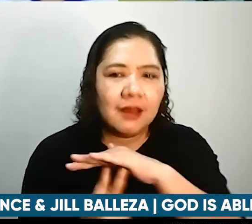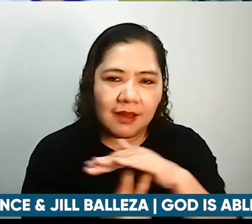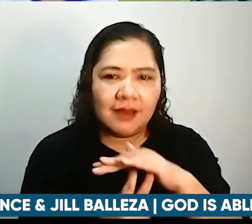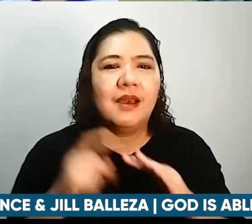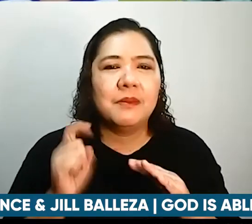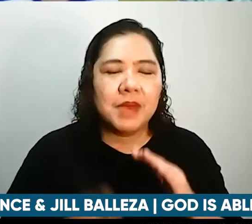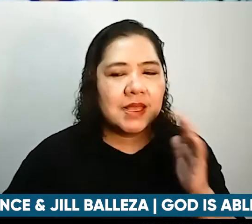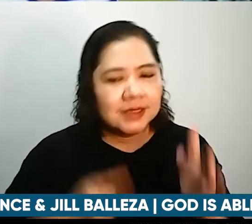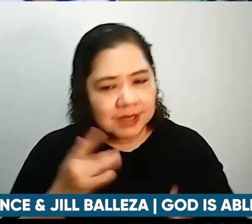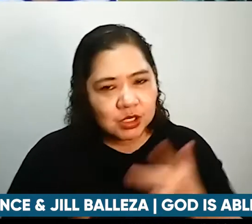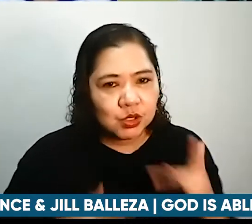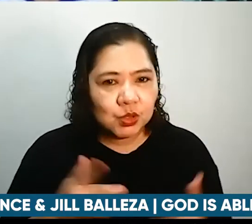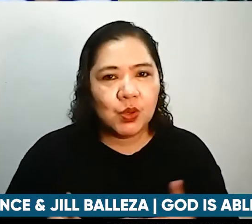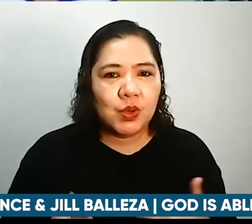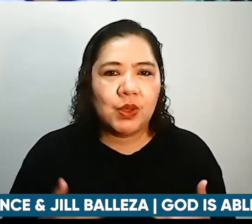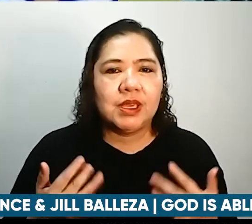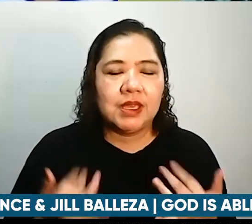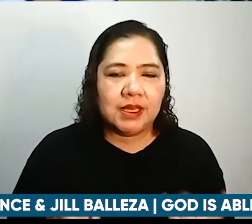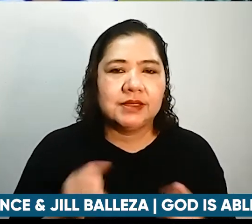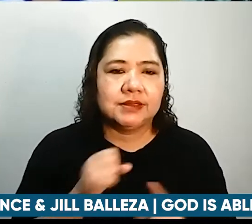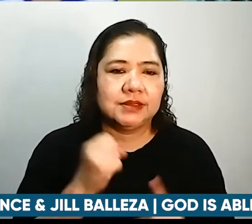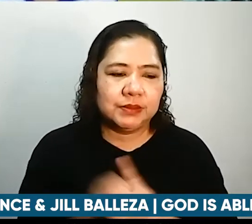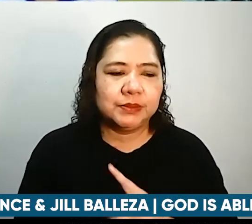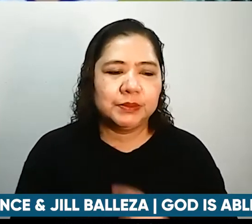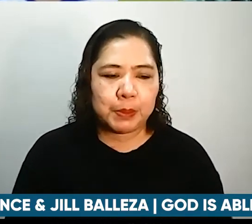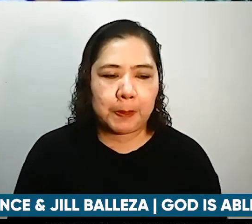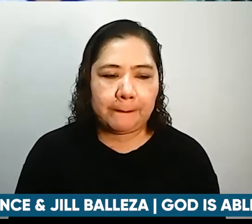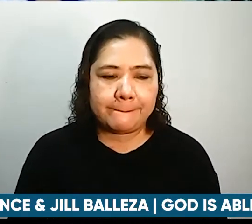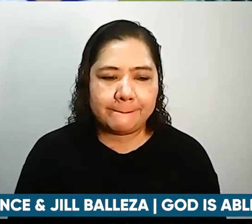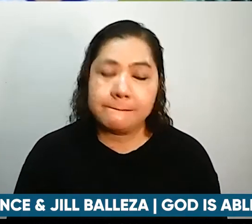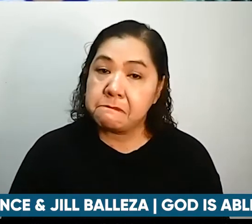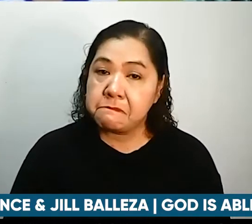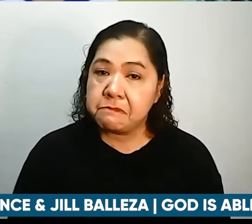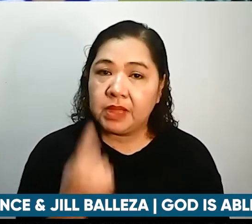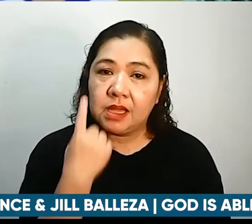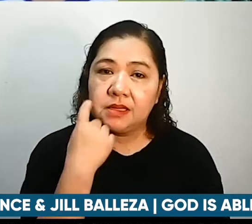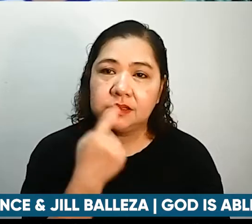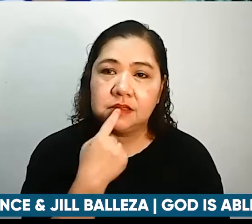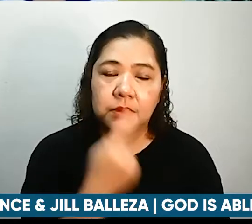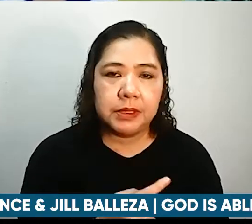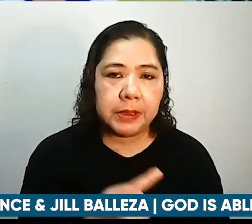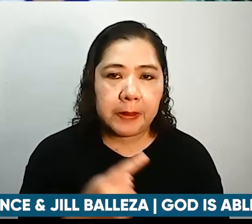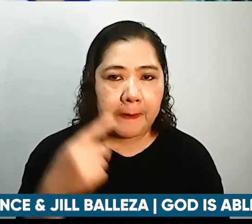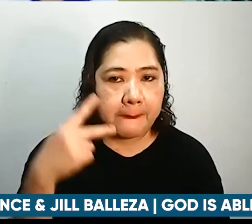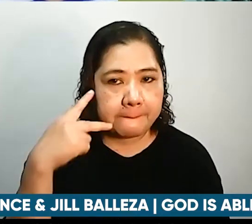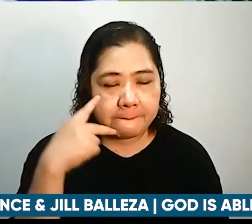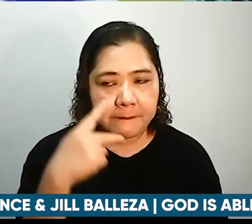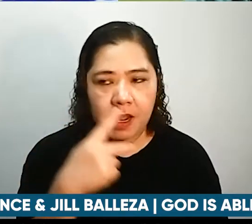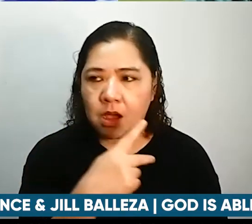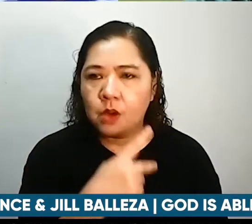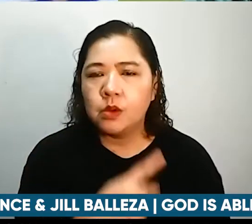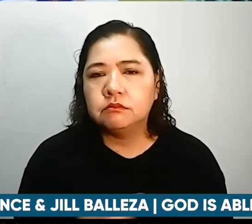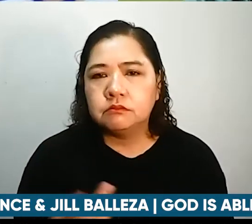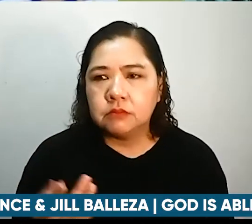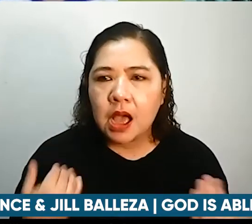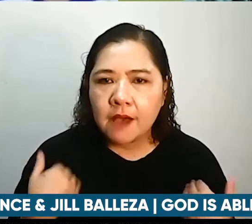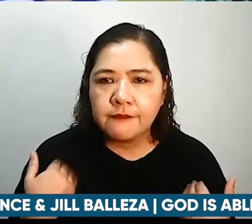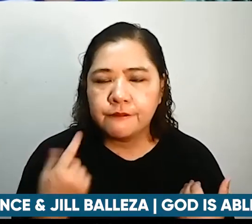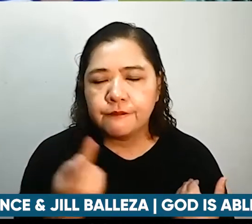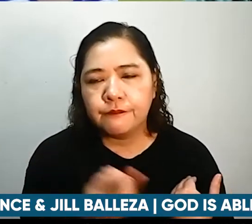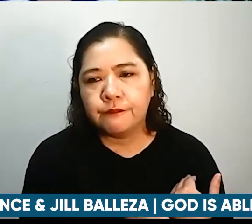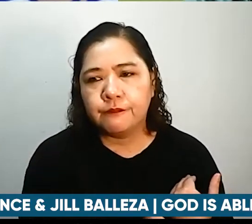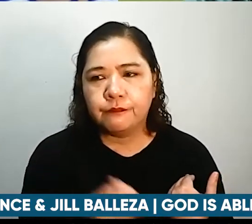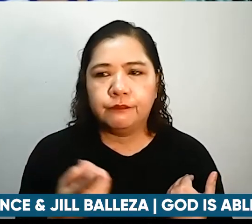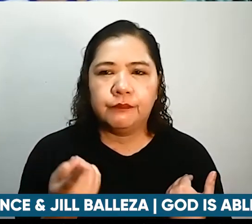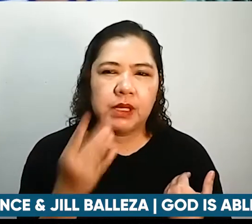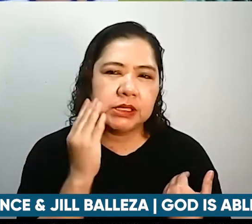although sabi nga ni pastor paolo kanina meron tayong mga bagay na pinagdadaanan like for example siguro